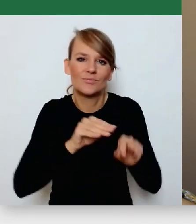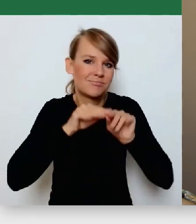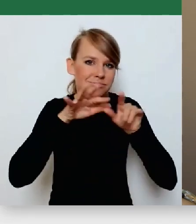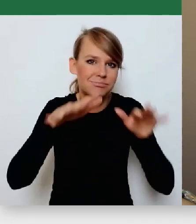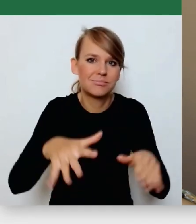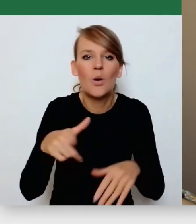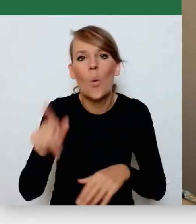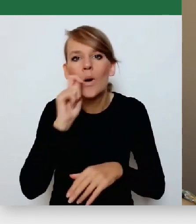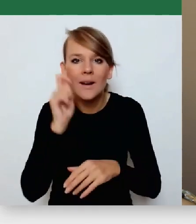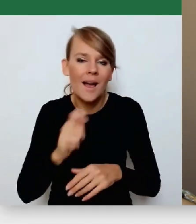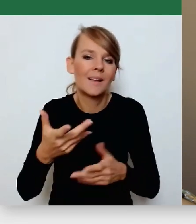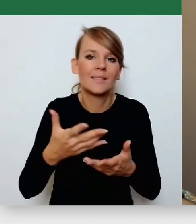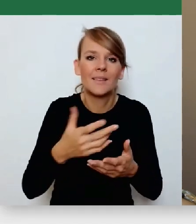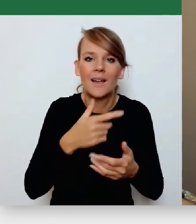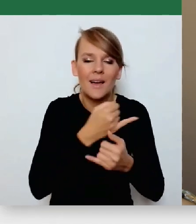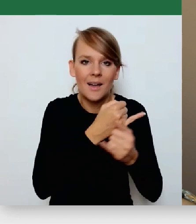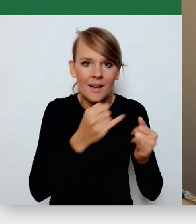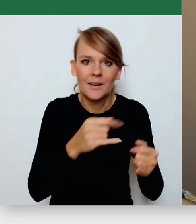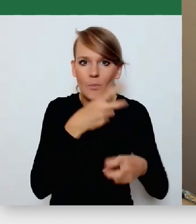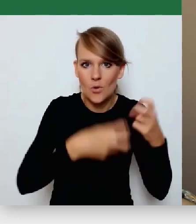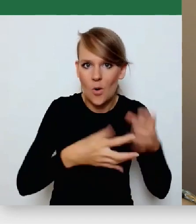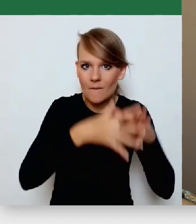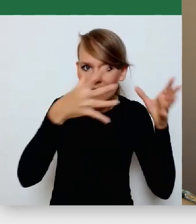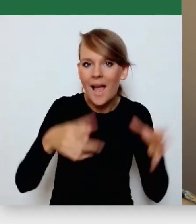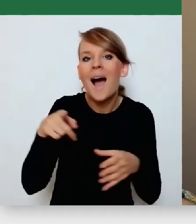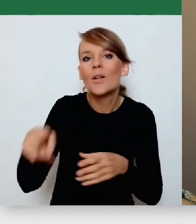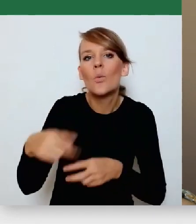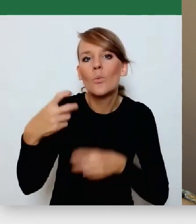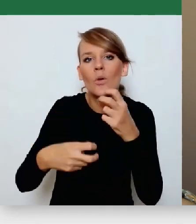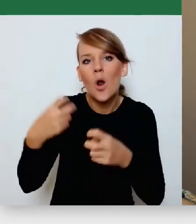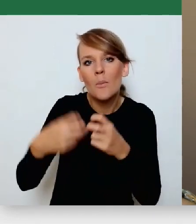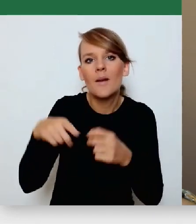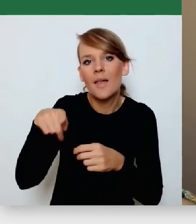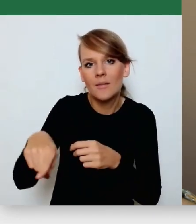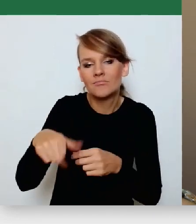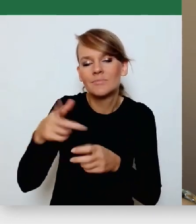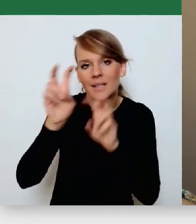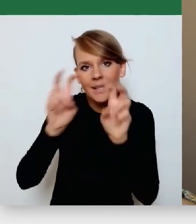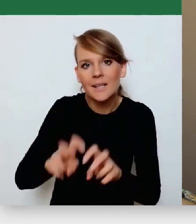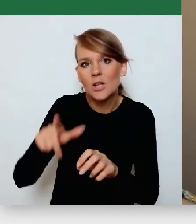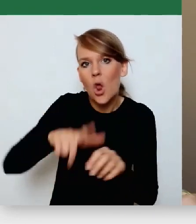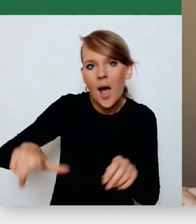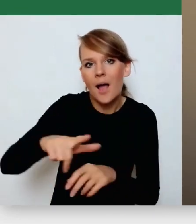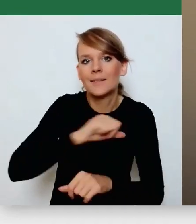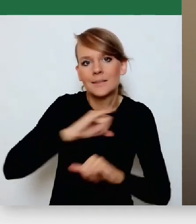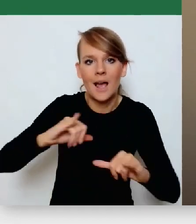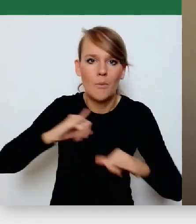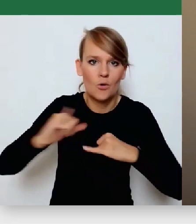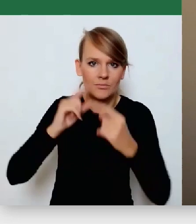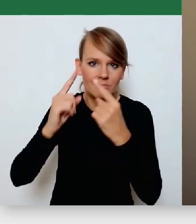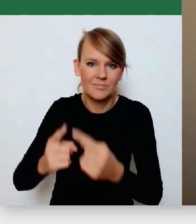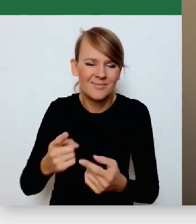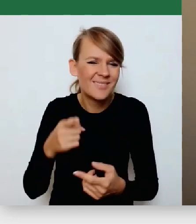jak centralizacja, wobec tego trochę tamte samorządy też zostały postawione samym sobie, już nie wspomnę o tych biedakach w lesie i